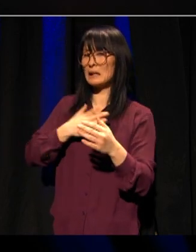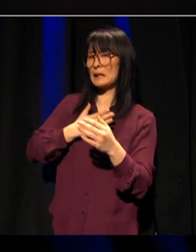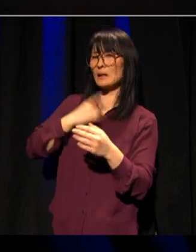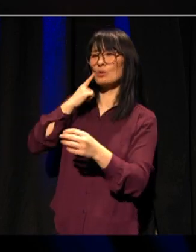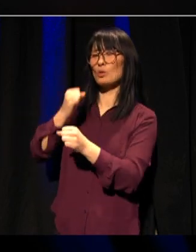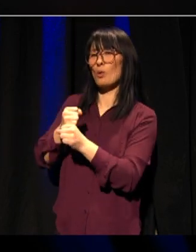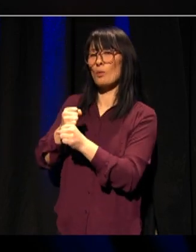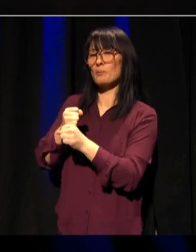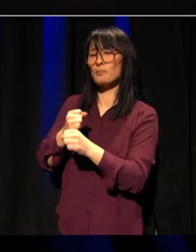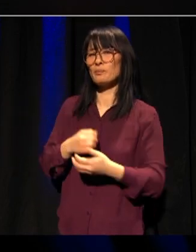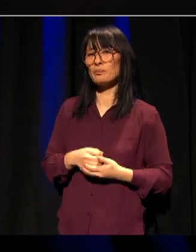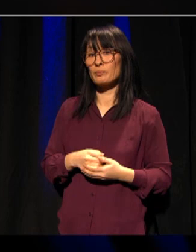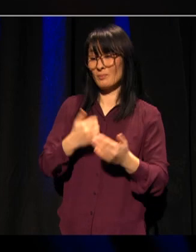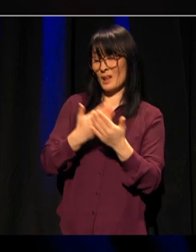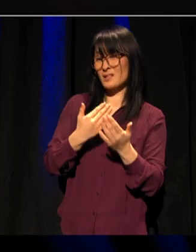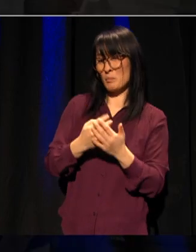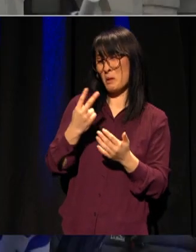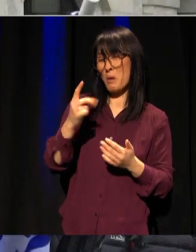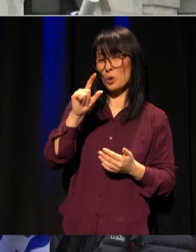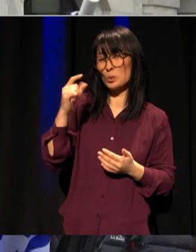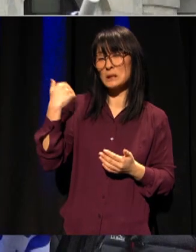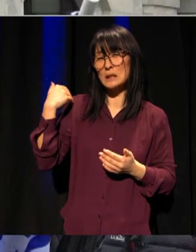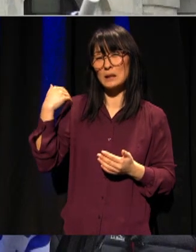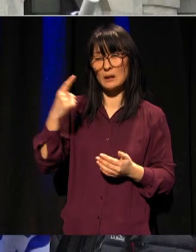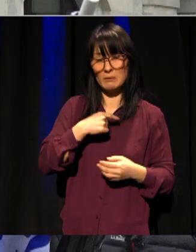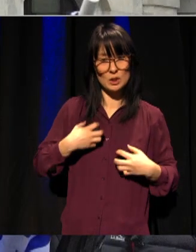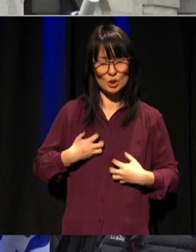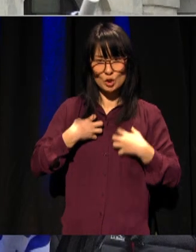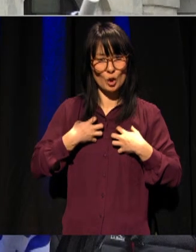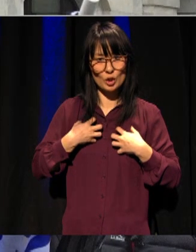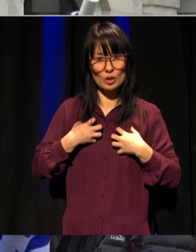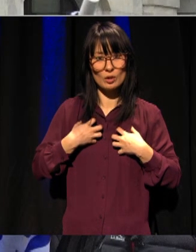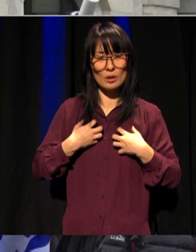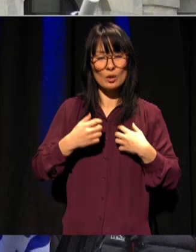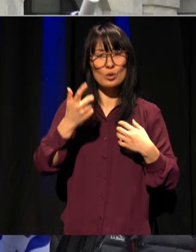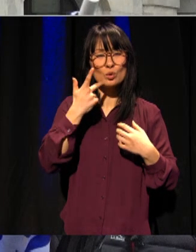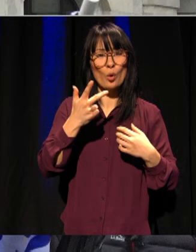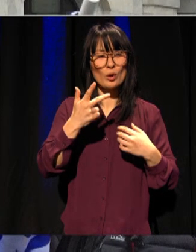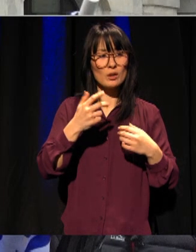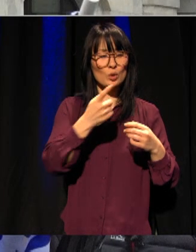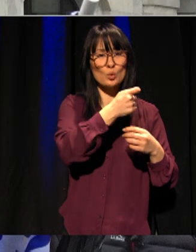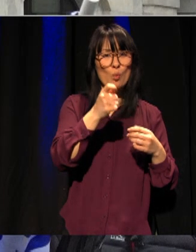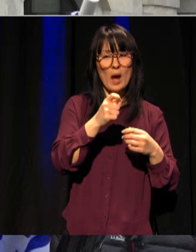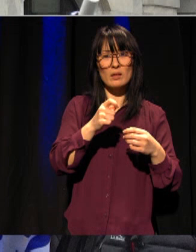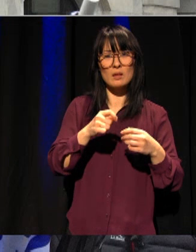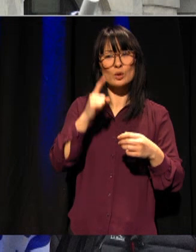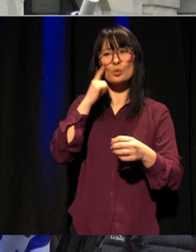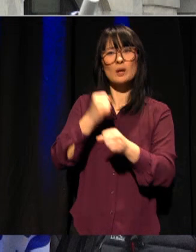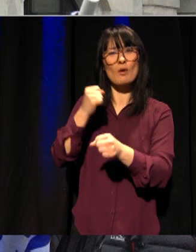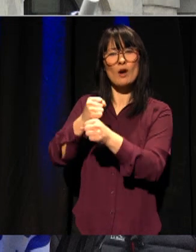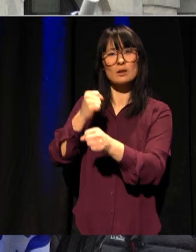For bare et par uker siden så vi rystende bilder på hva som kan skje når forakten for fakta forstyrrer.